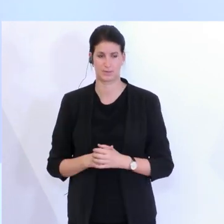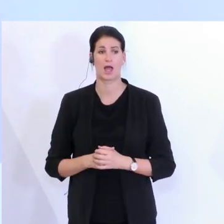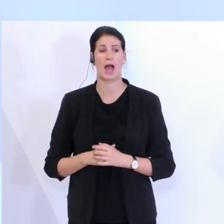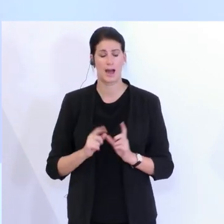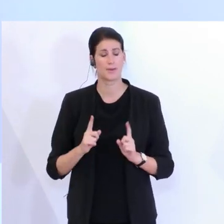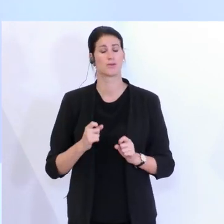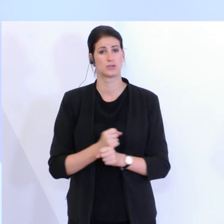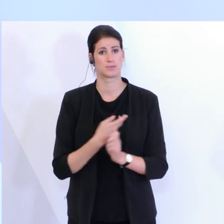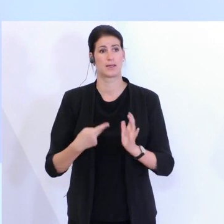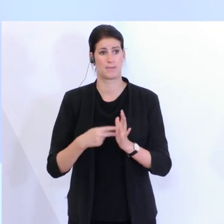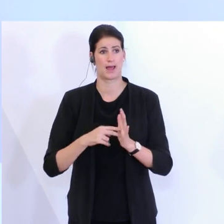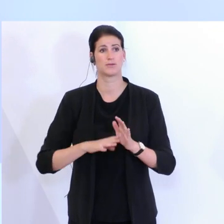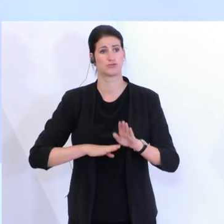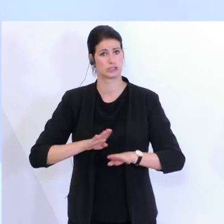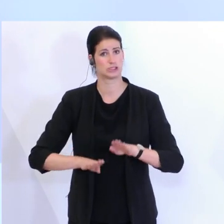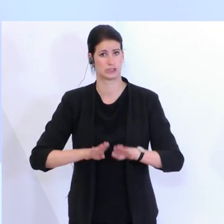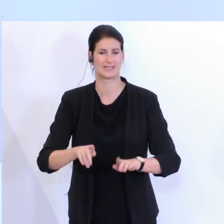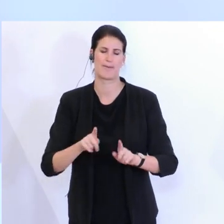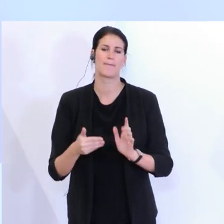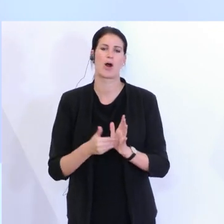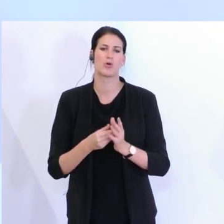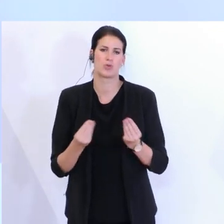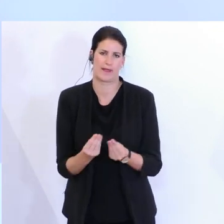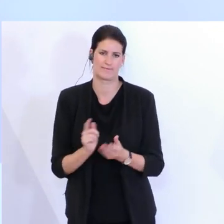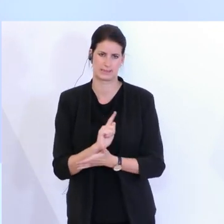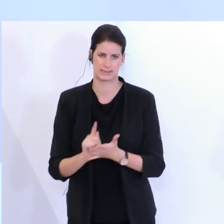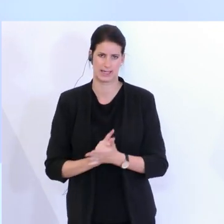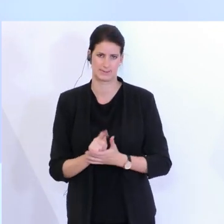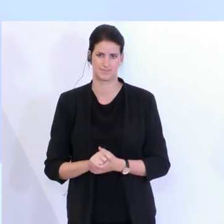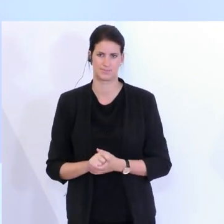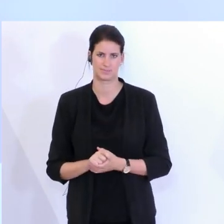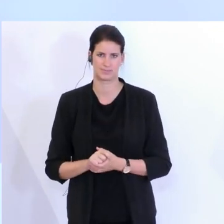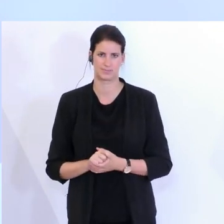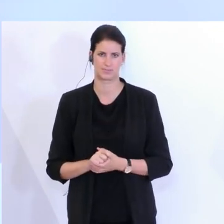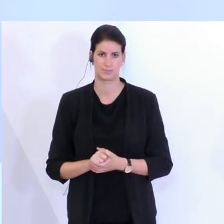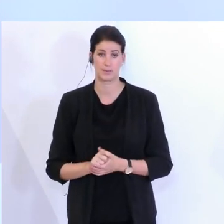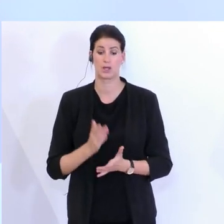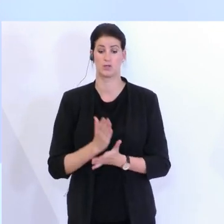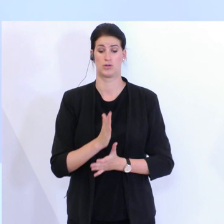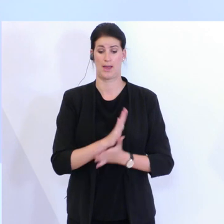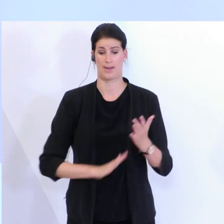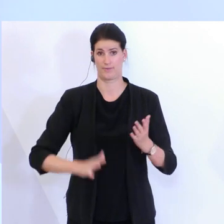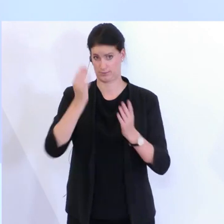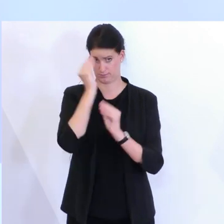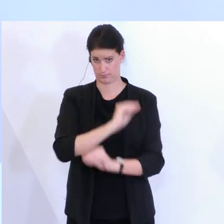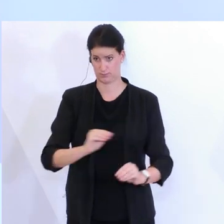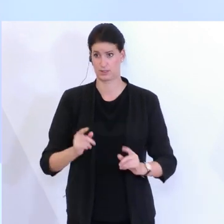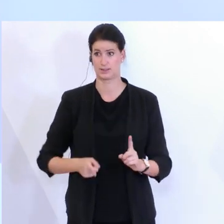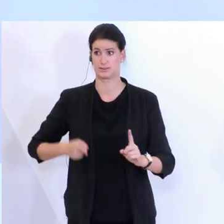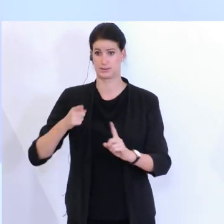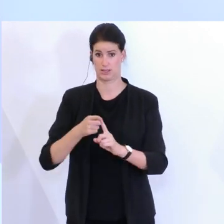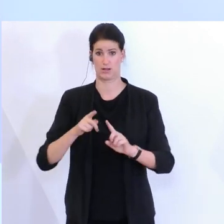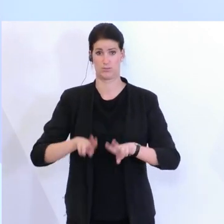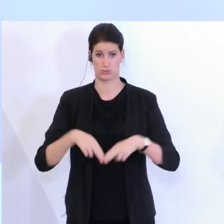die noch etwas Zeit brauchen. Wie eingangs erwähnt, ist es unser ganz großes Ziel als Bundesregierung,